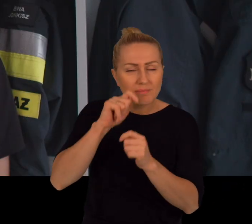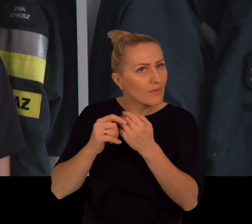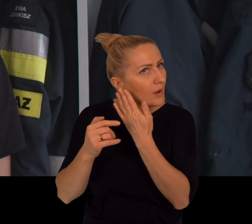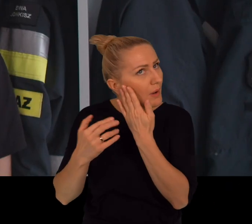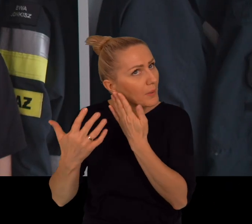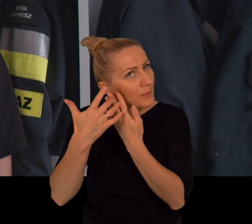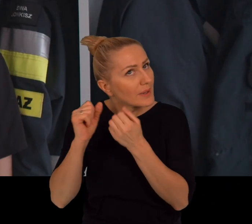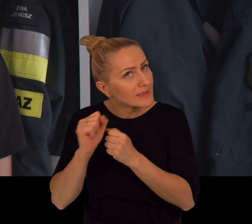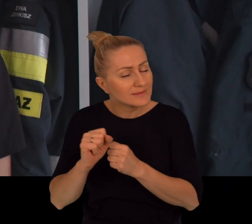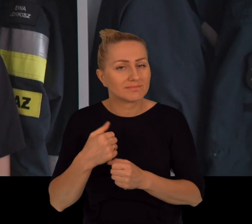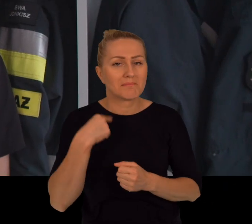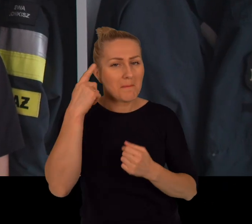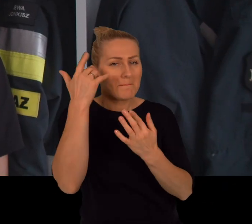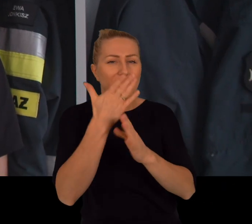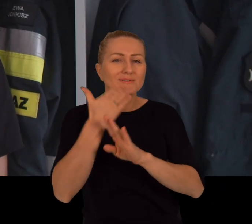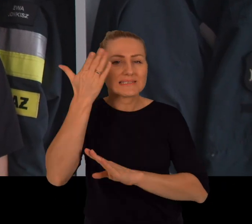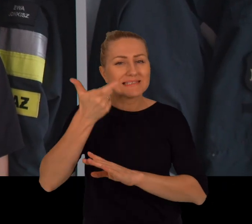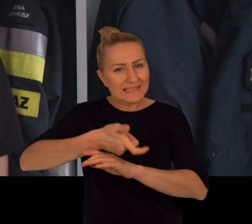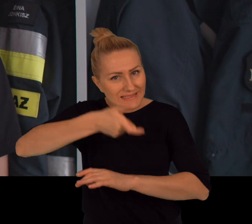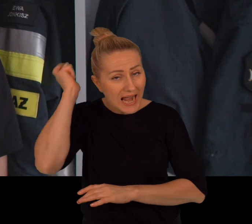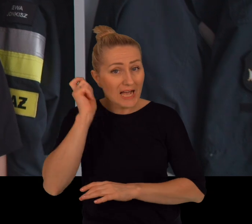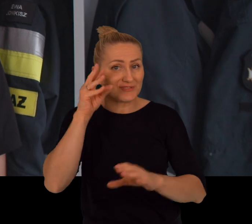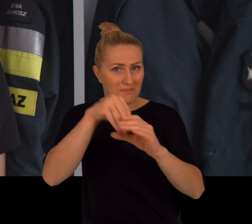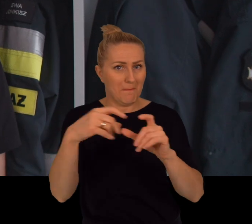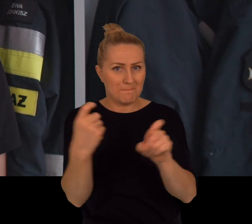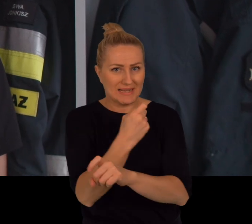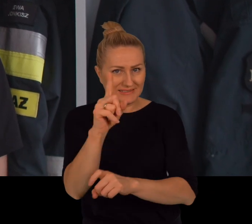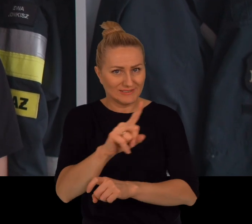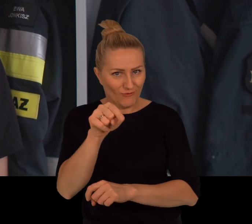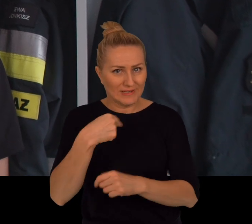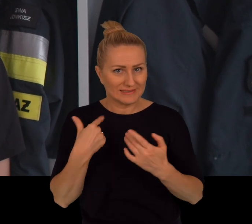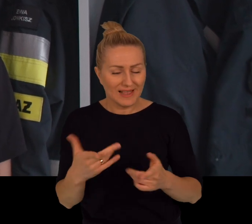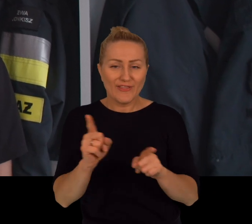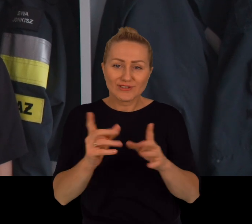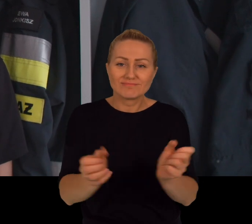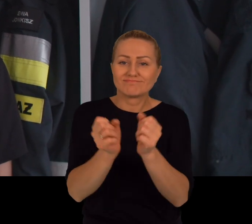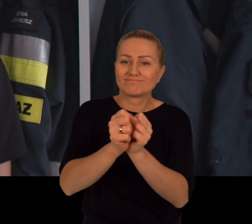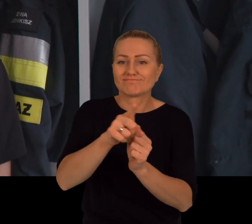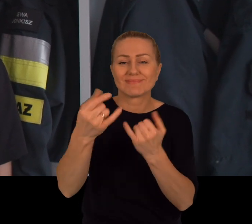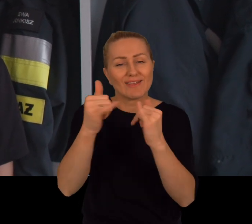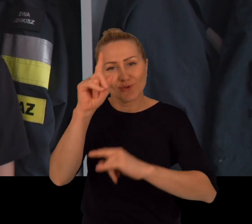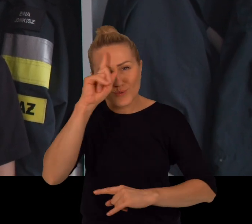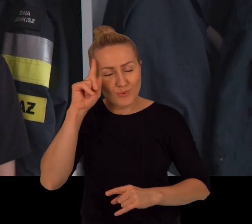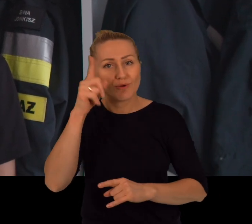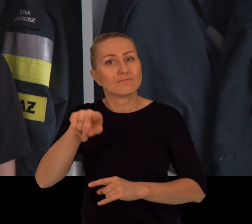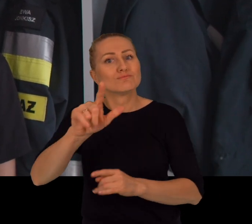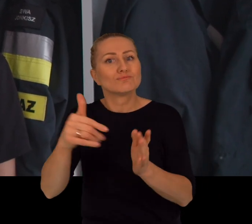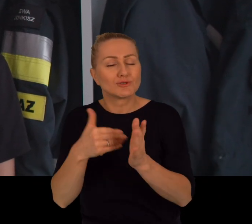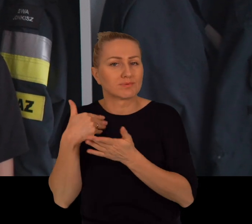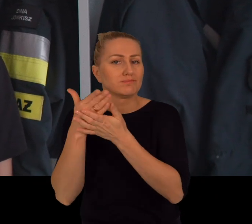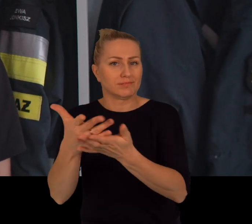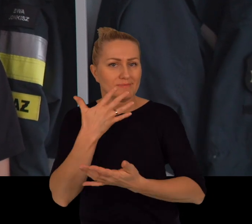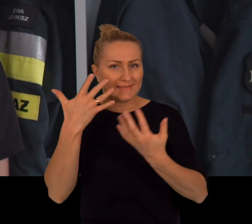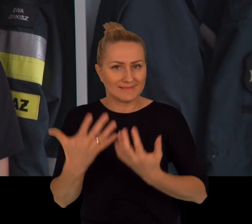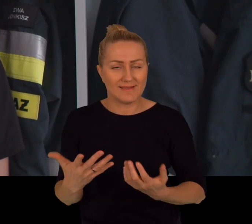Moim marzeniem jest bycie kiedyś strażakiem w Państwowej Straży Pożarnej i ratować innych ludzi w potrzebie.